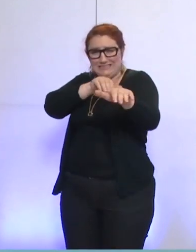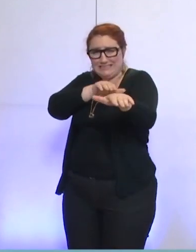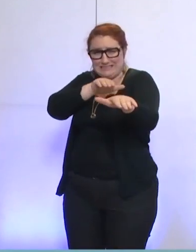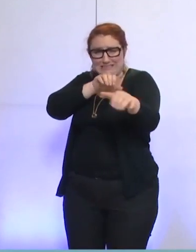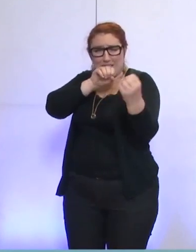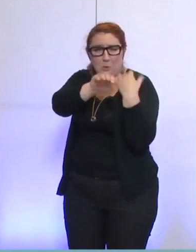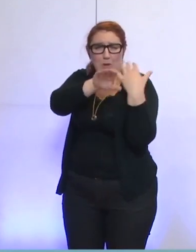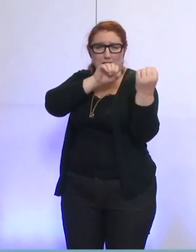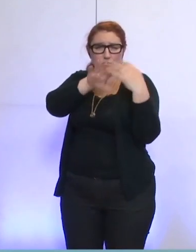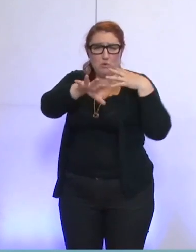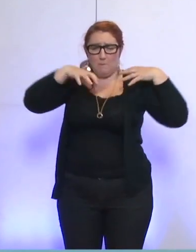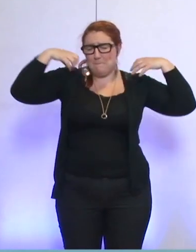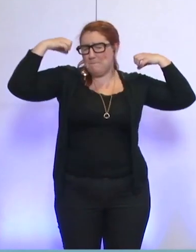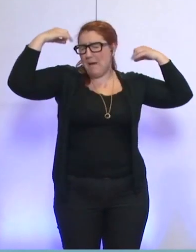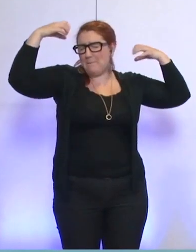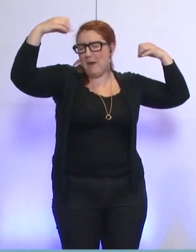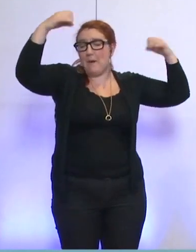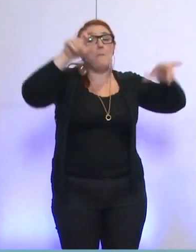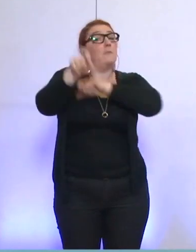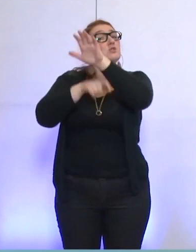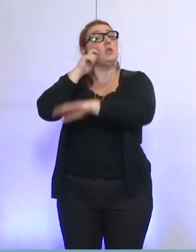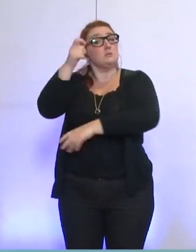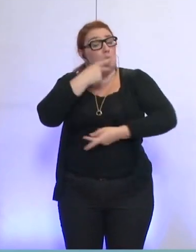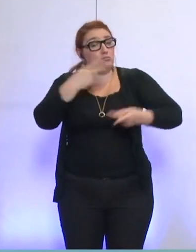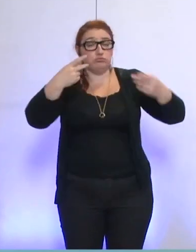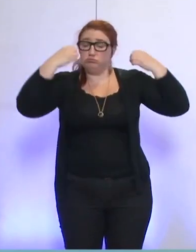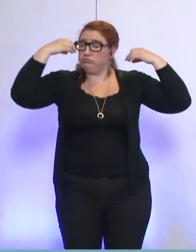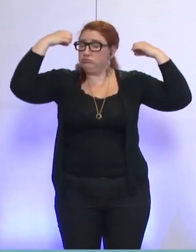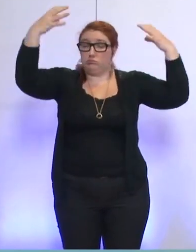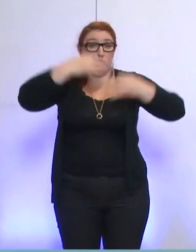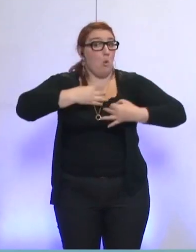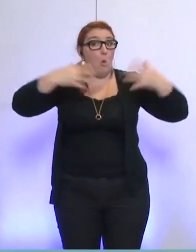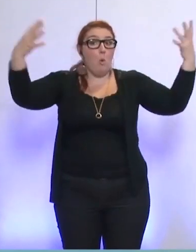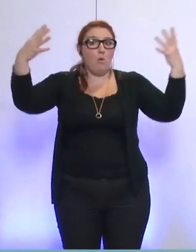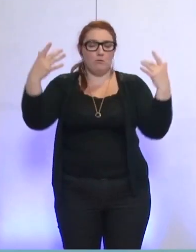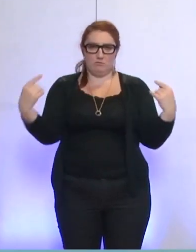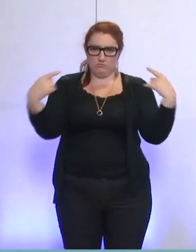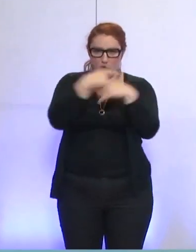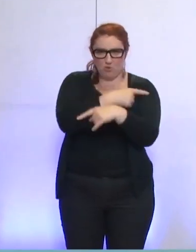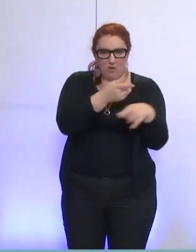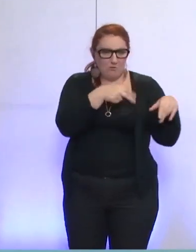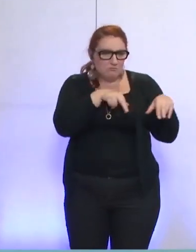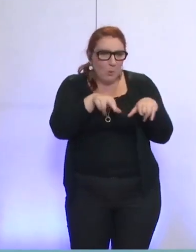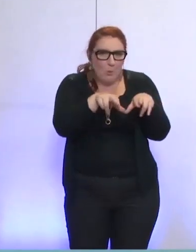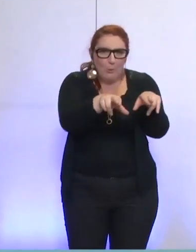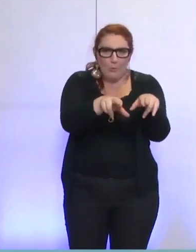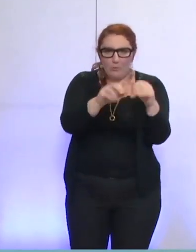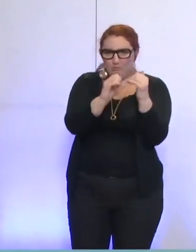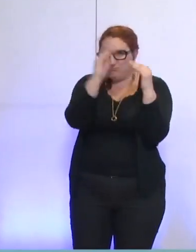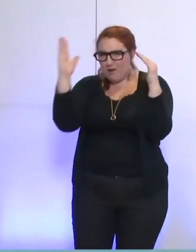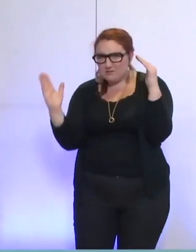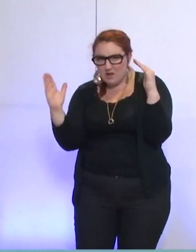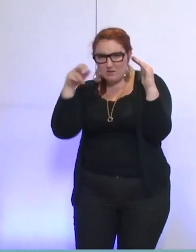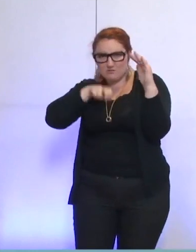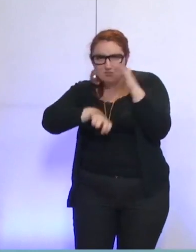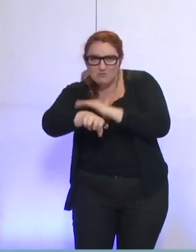'avis même des spécialistes et en même temps des artères, des rues ou des passages qui sont sous-éclairés ou mal